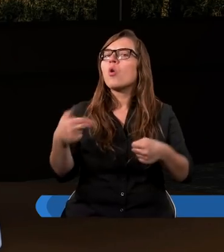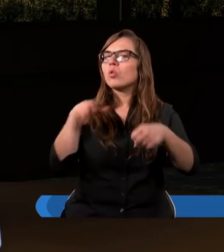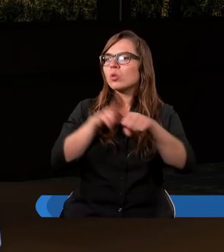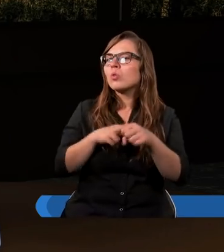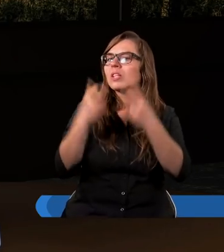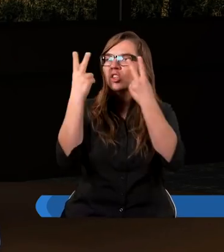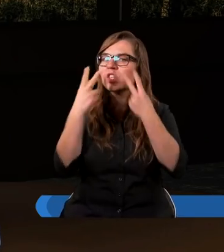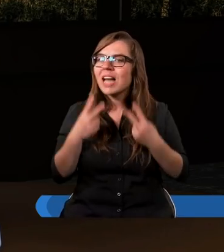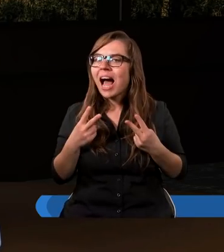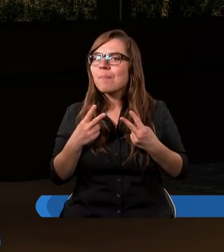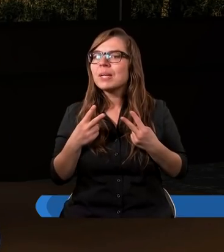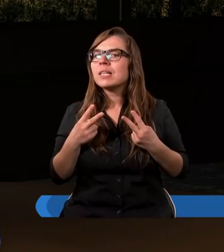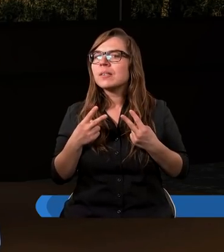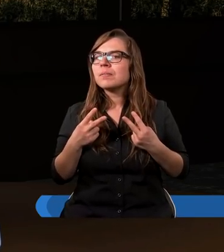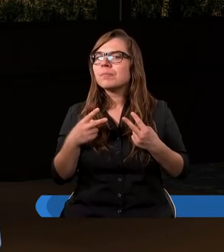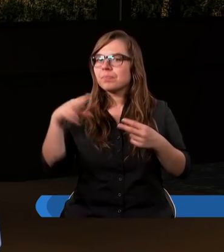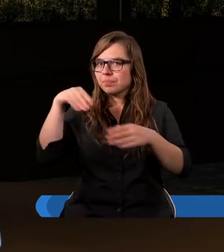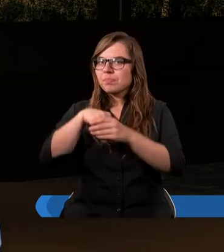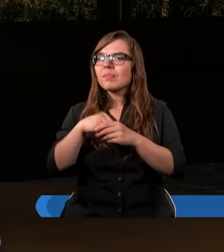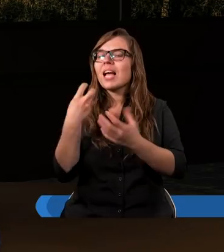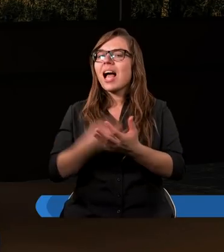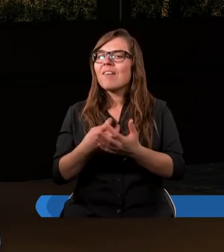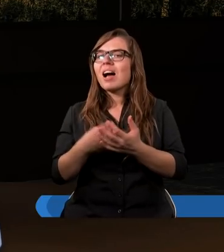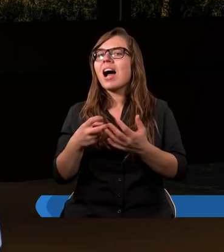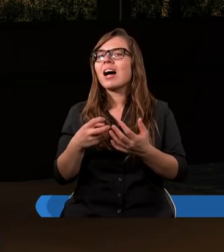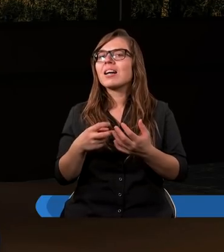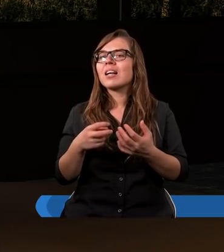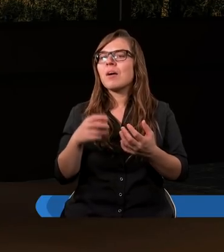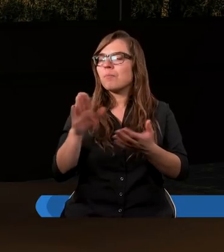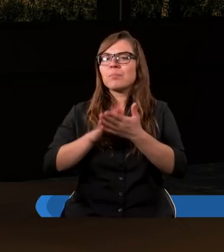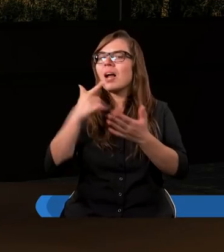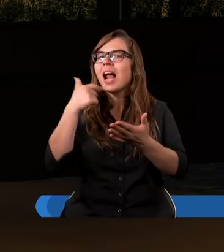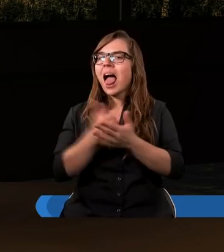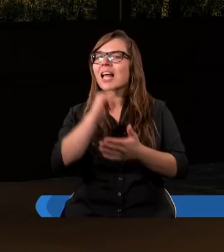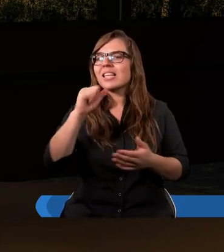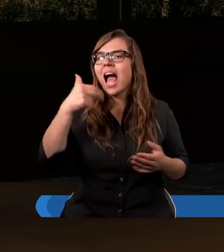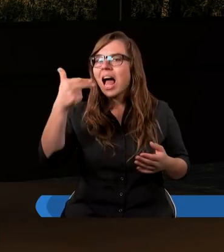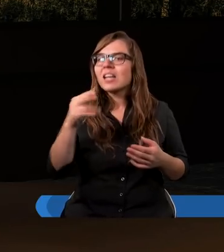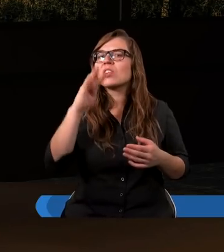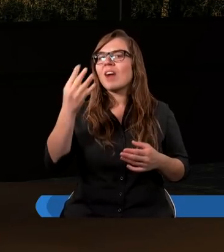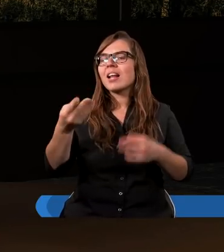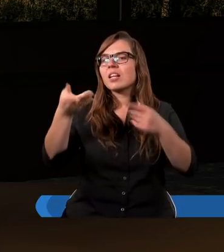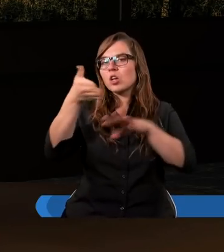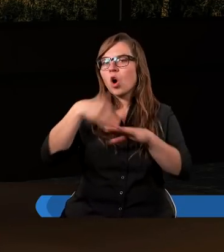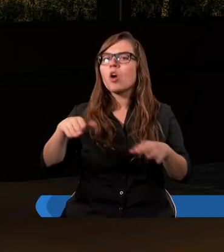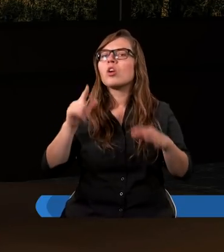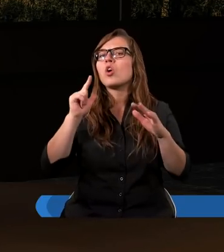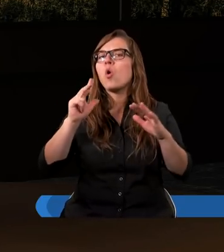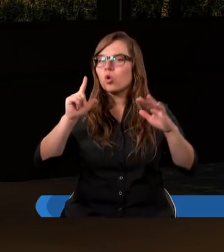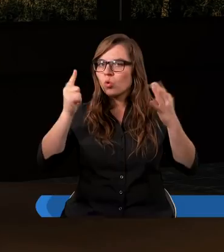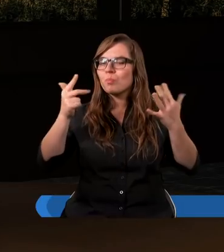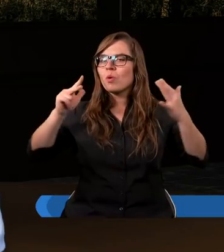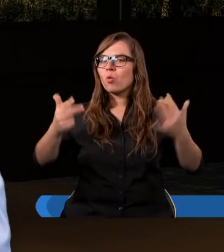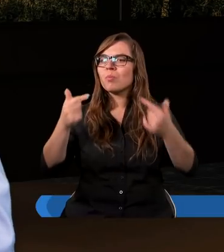czytamy w Ewangelii, albo przepraszam, w liście Jana, czwarty rozdział, siódmy, ósmy